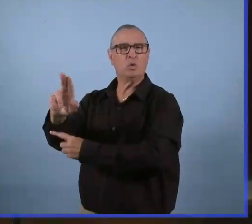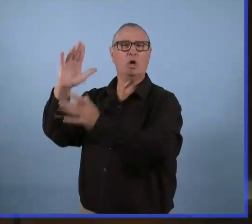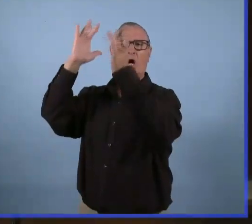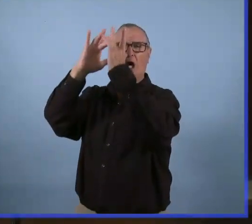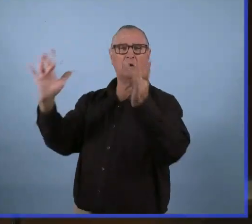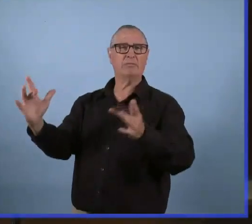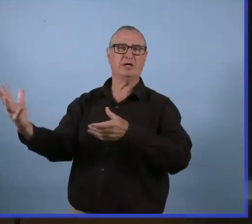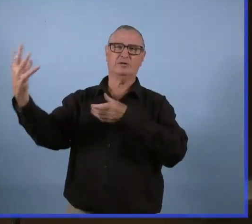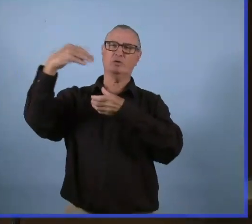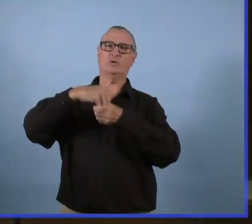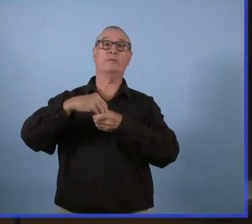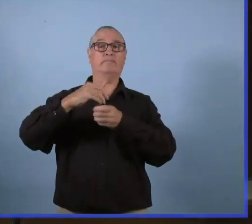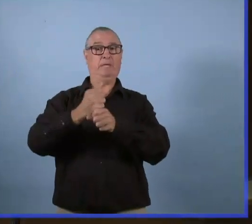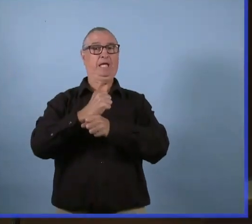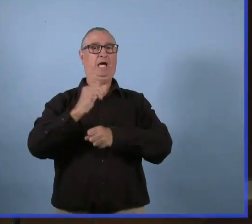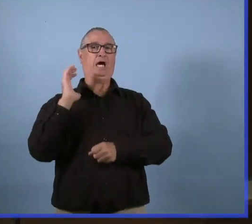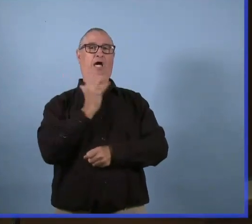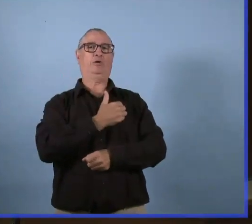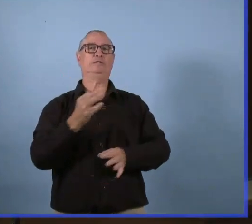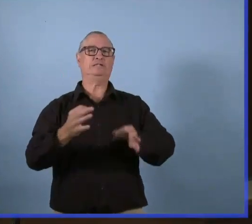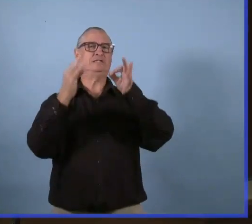système de soins actifs dans nos décisions.